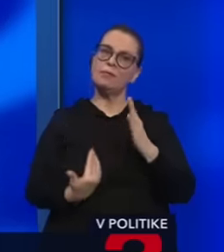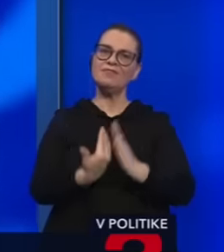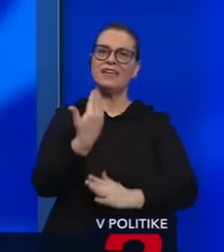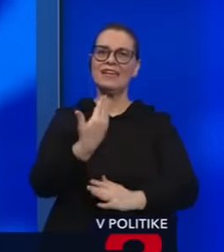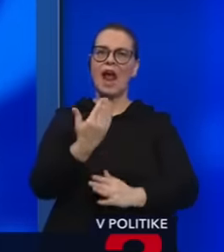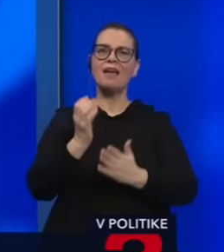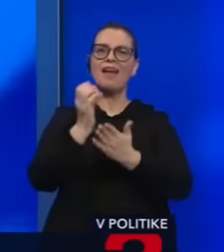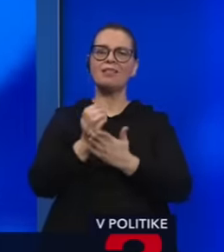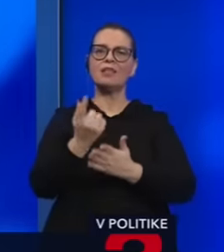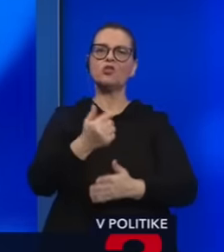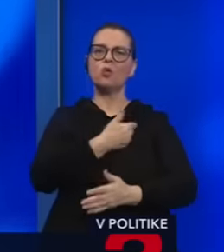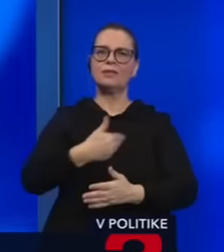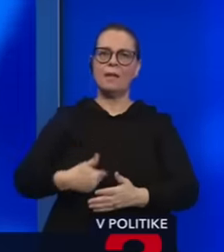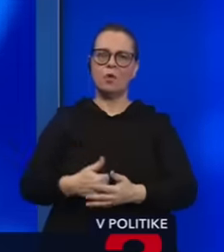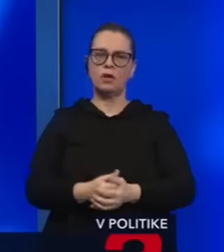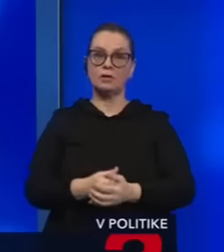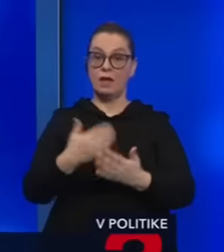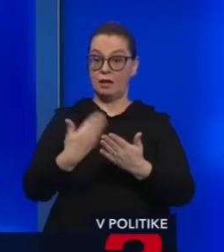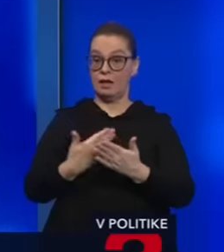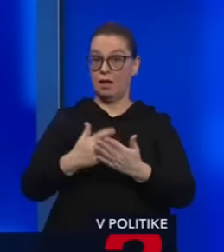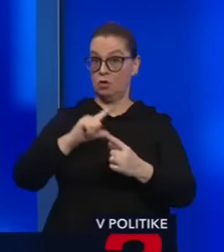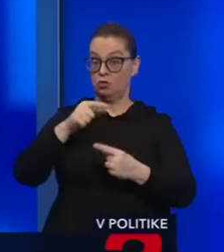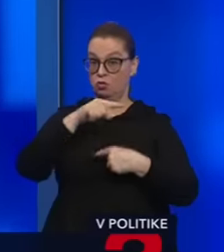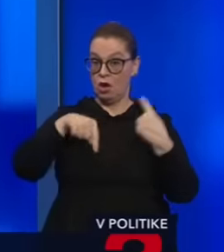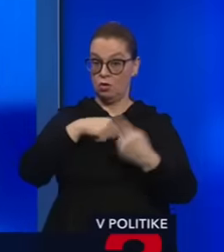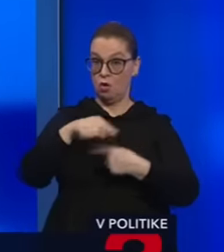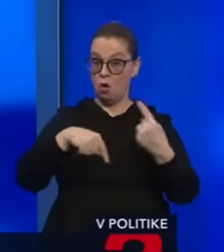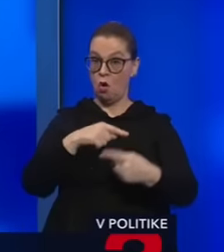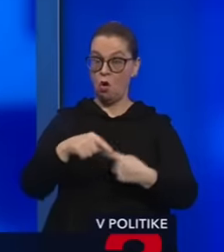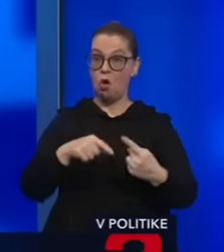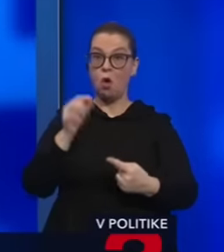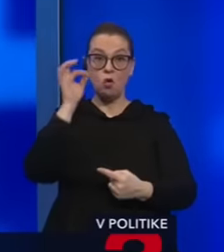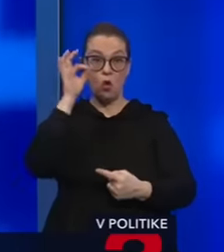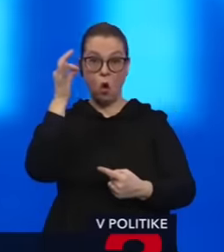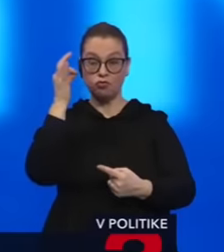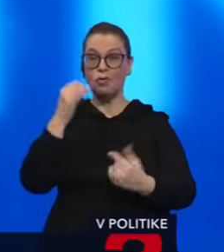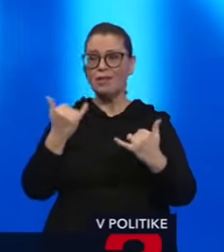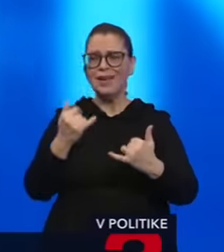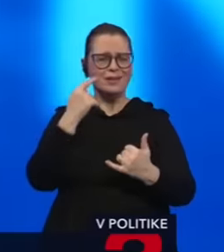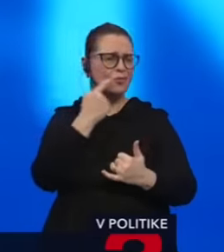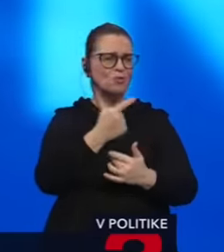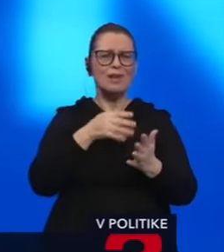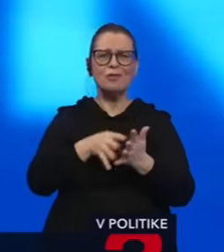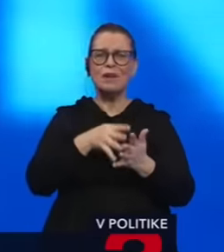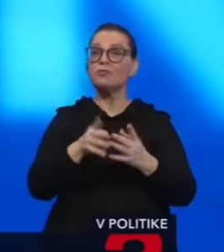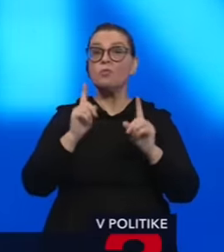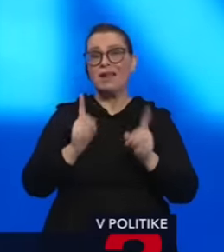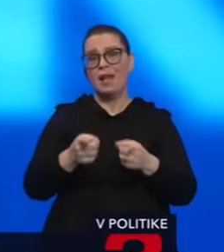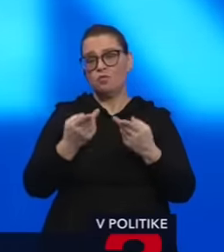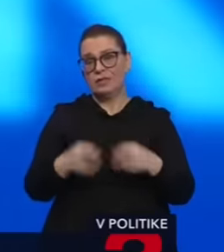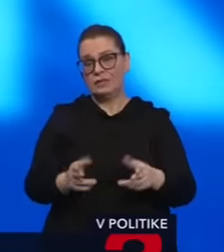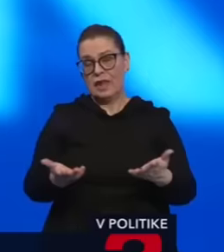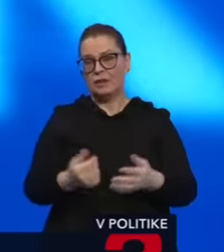stane situácia, že v druhom kole bude Korčok, lebo teraz to prieskumy hovorí, ale nemusí sa to tak stať, ale